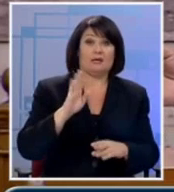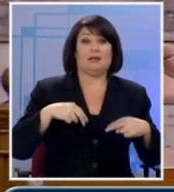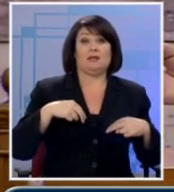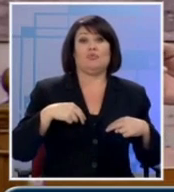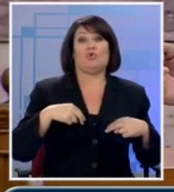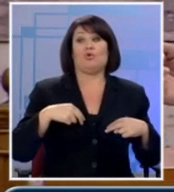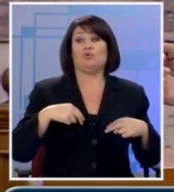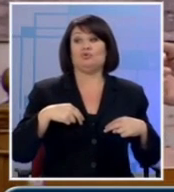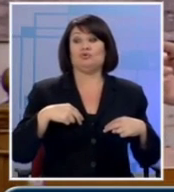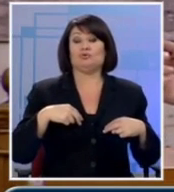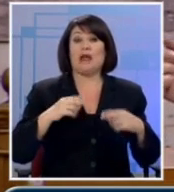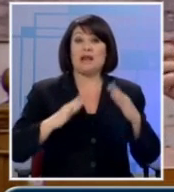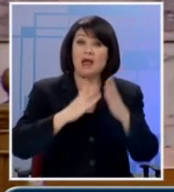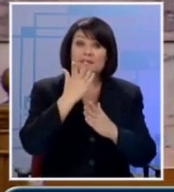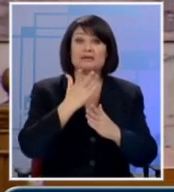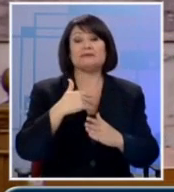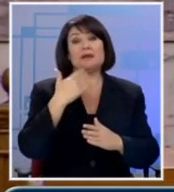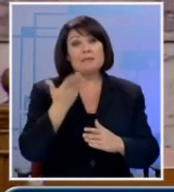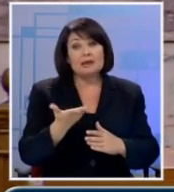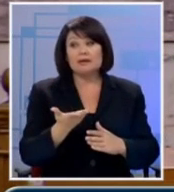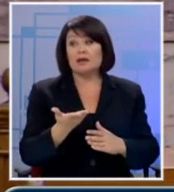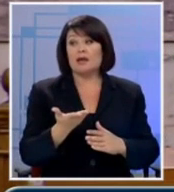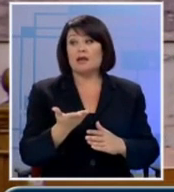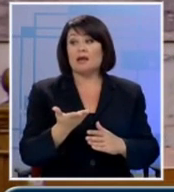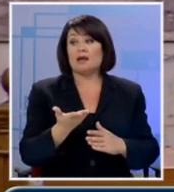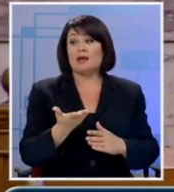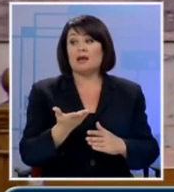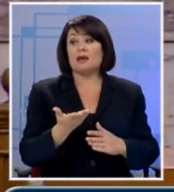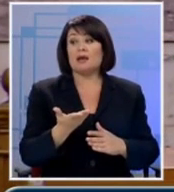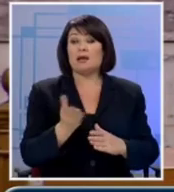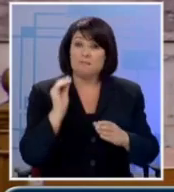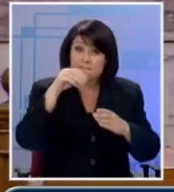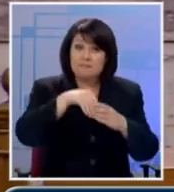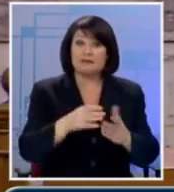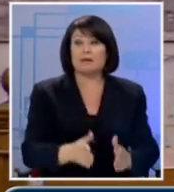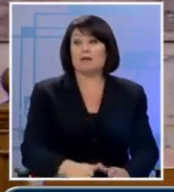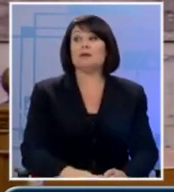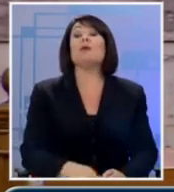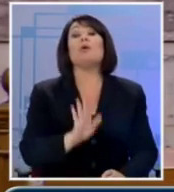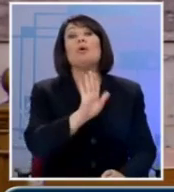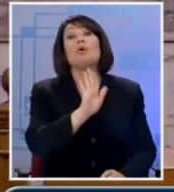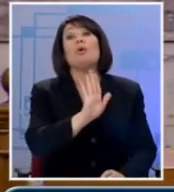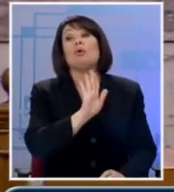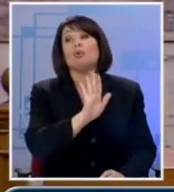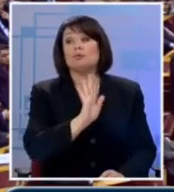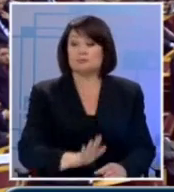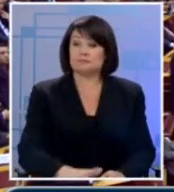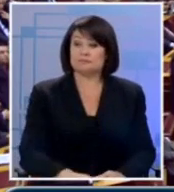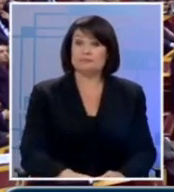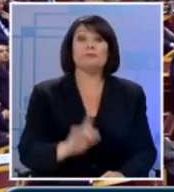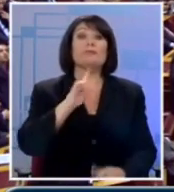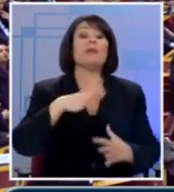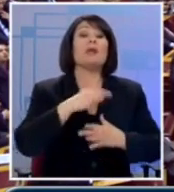και μετά τον κύριο Δέντια, αν είναι, κάνατε παρέμβαση. Κύριε Πρόεδρε,